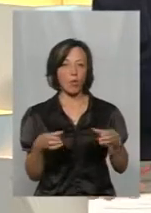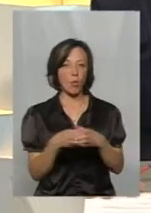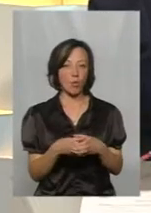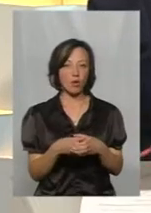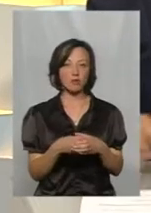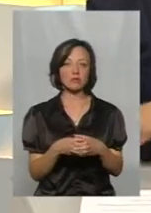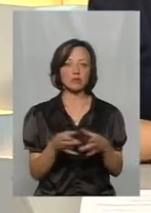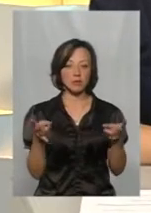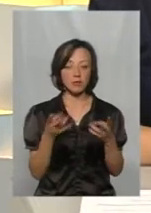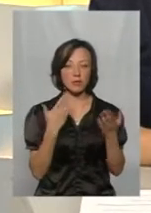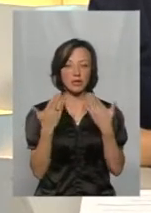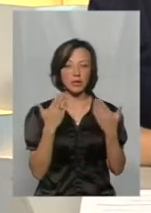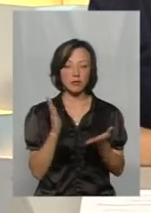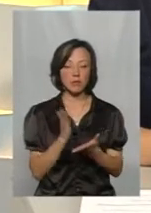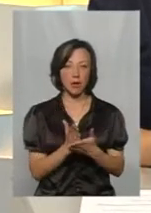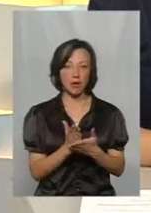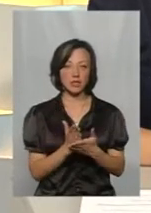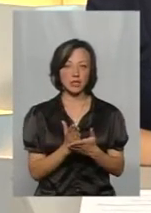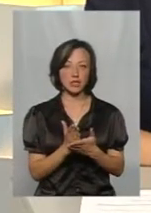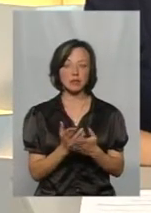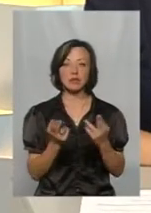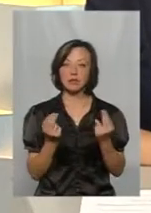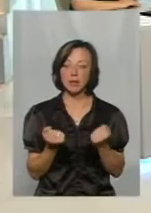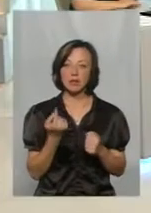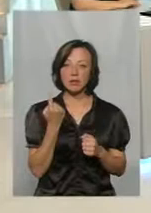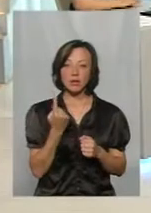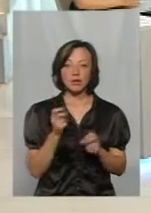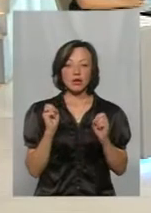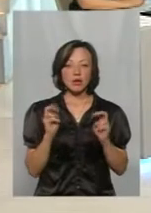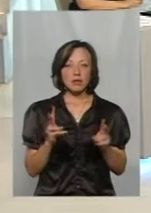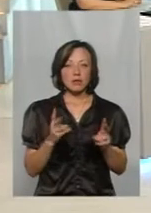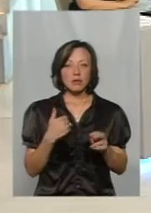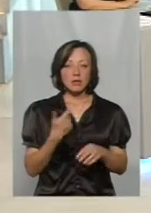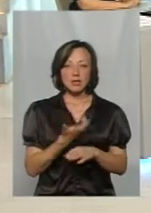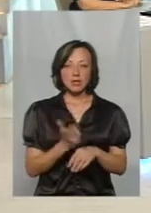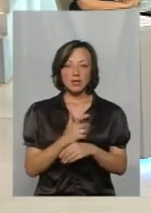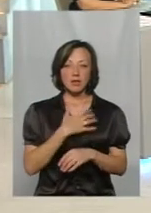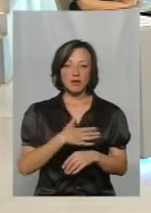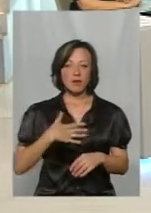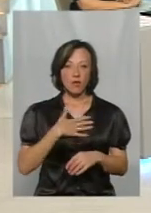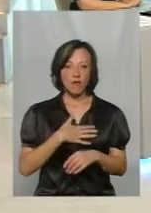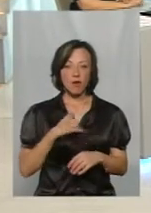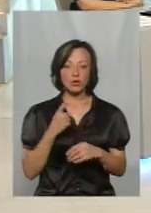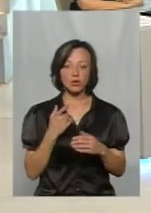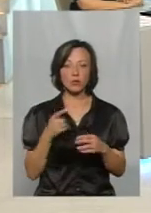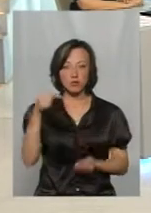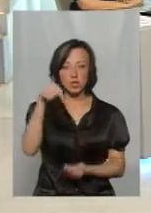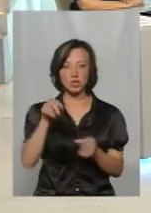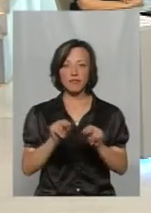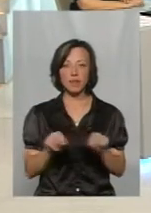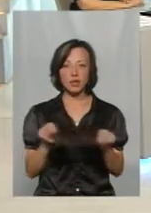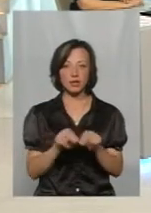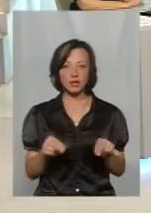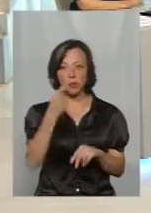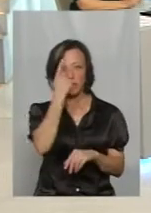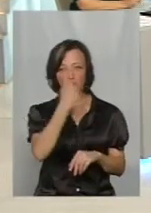до якої все ж таки треба підхід мати. Так, це одні з таких ризиків, за якими найбільш хвилювалися, що підійшли викладачі. І ми